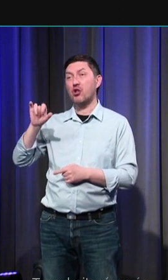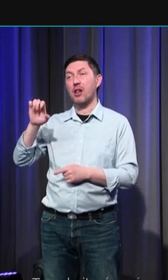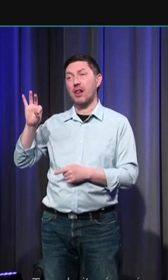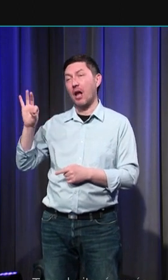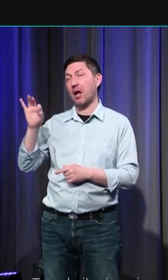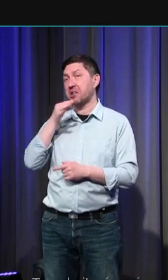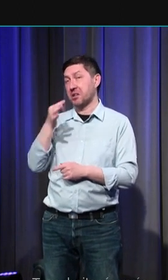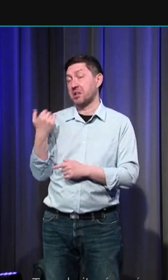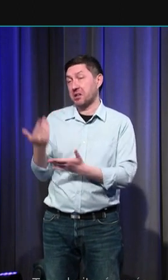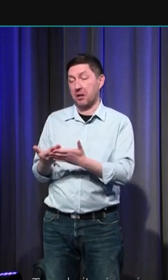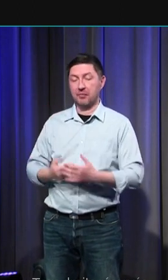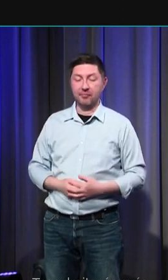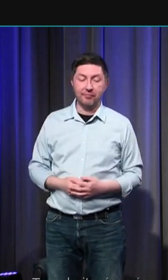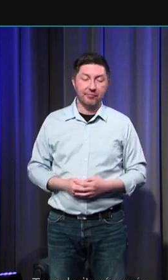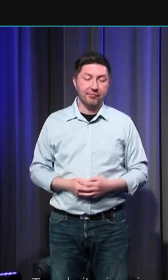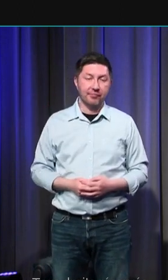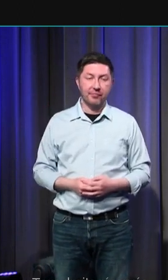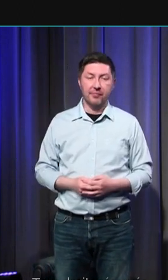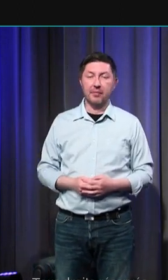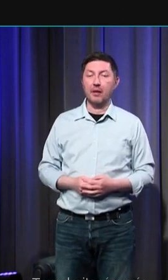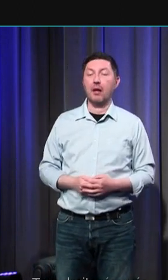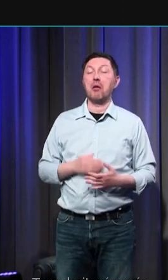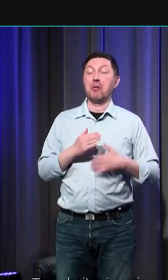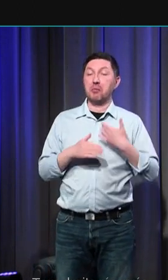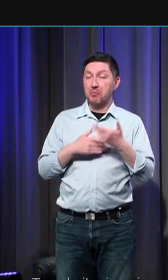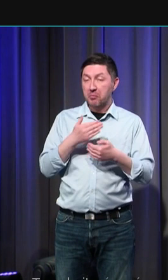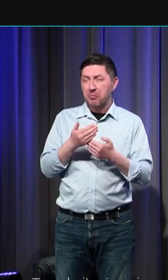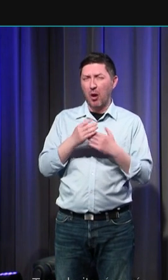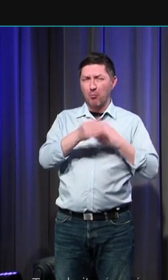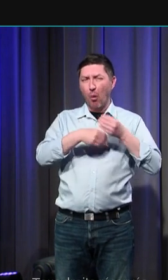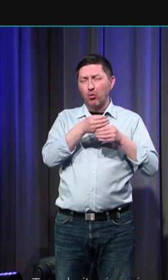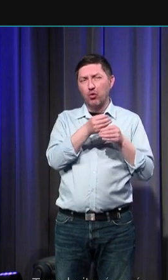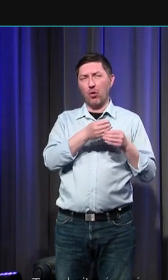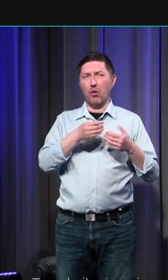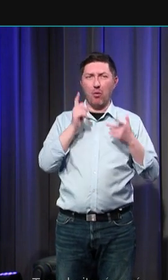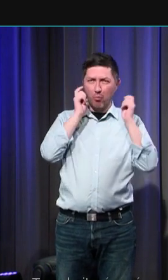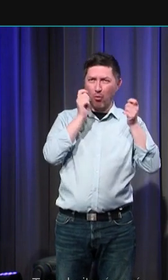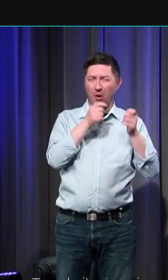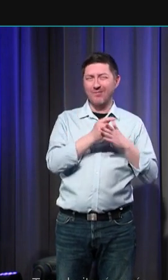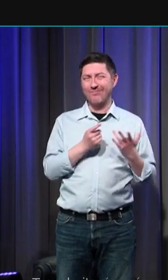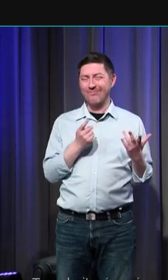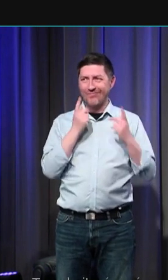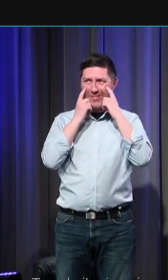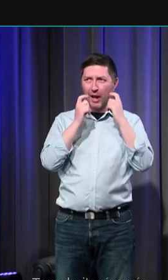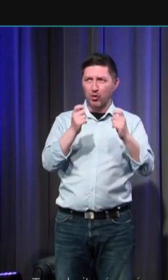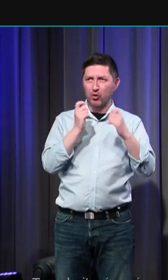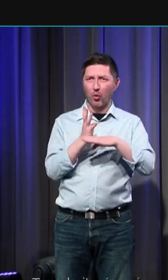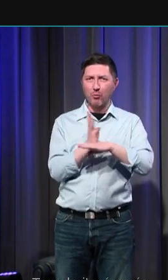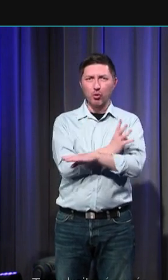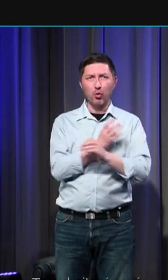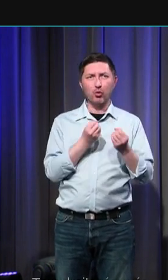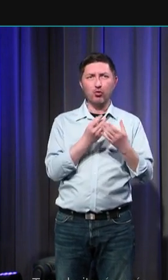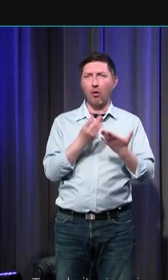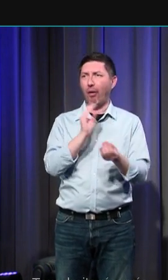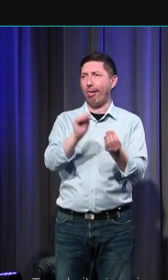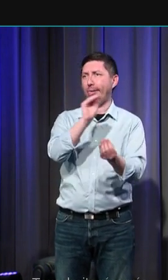Dans le même temps, le monde monastique du haut Moyen-Âge se méfie terriblement des émotions qui trop souvent conduisent à l'excès